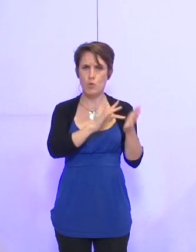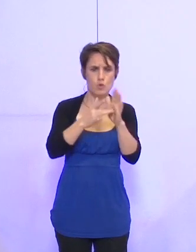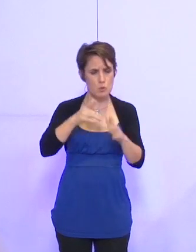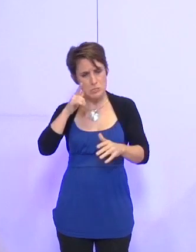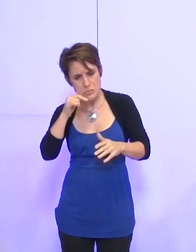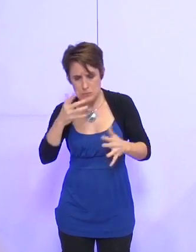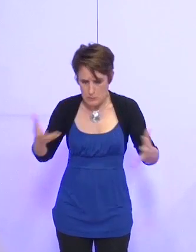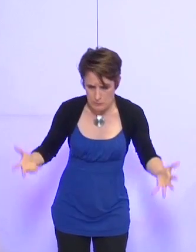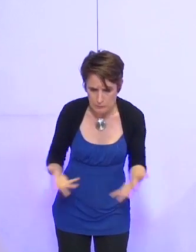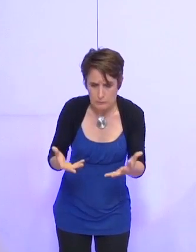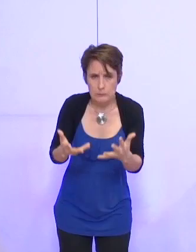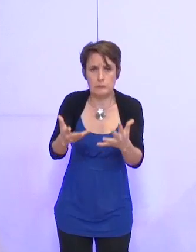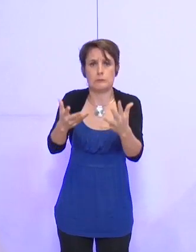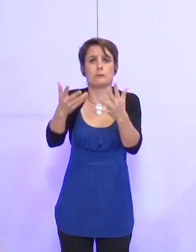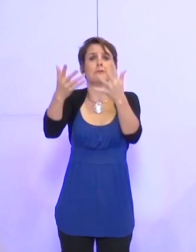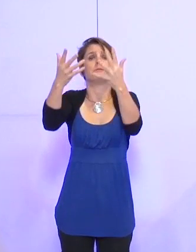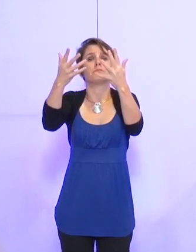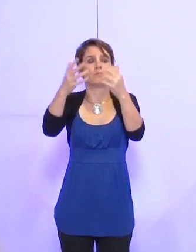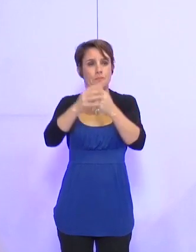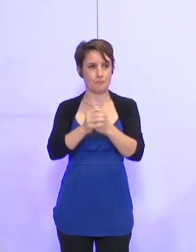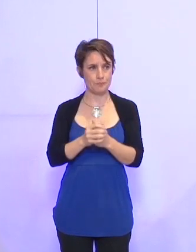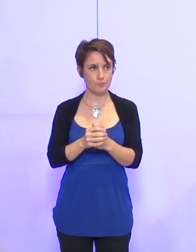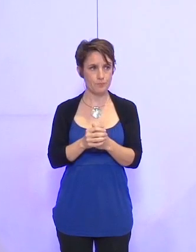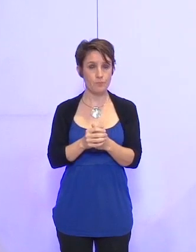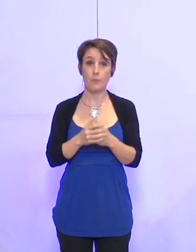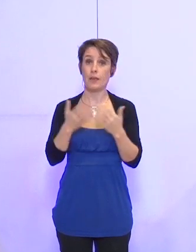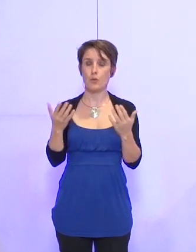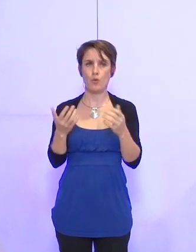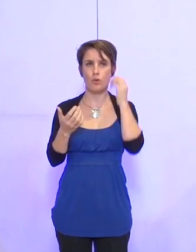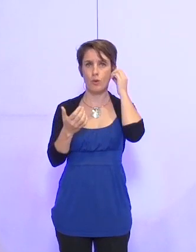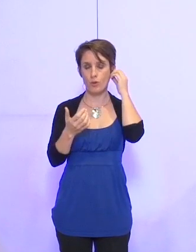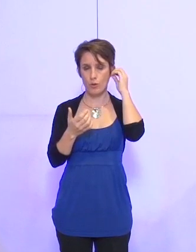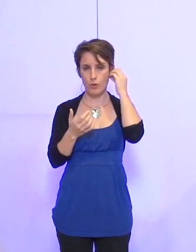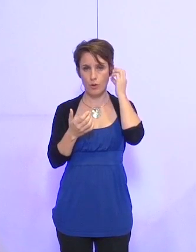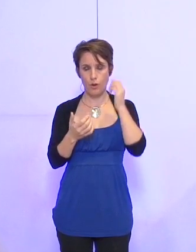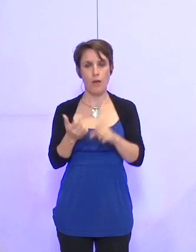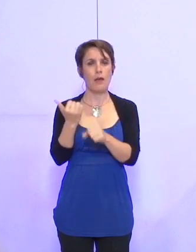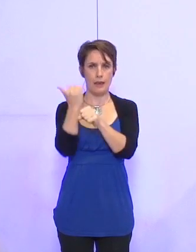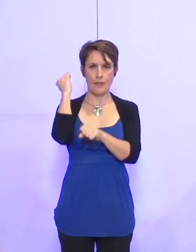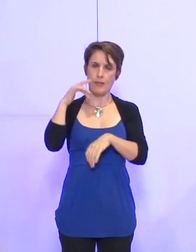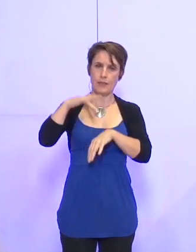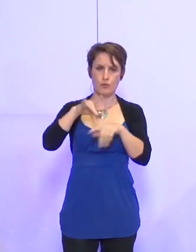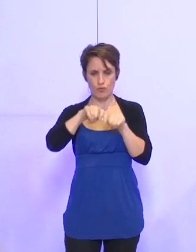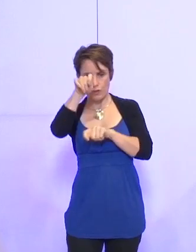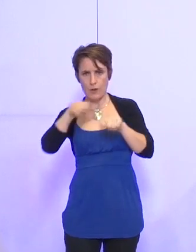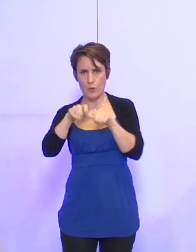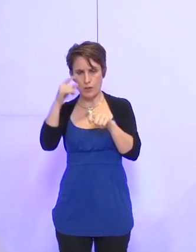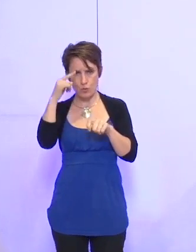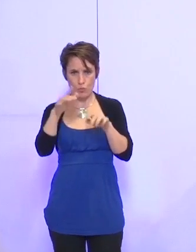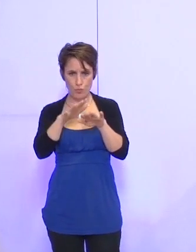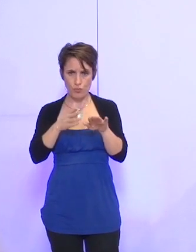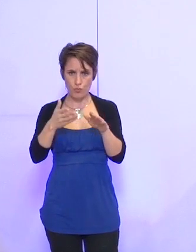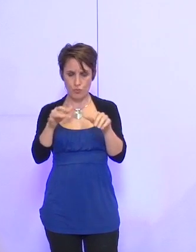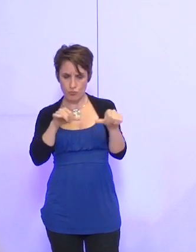le berceau au début, se sont beaucoup mobilisés. Et l'an dernier, quand on avait fait l'évaluation de tout le dispositif avec